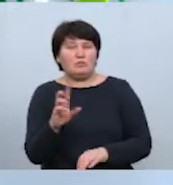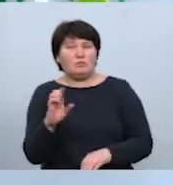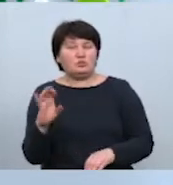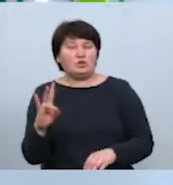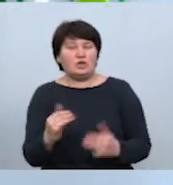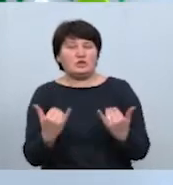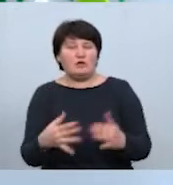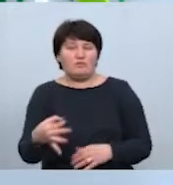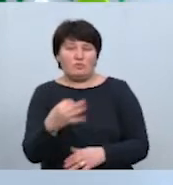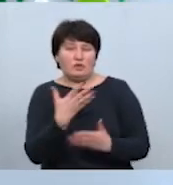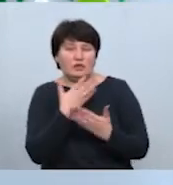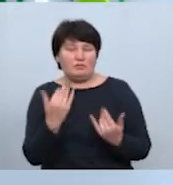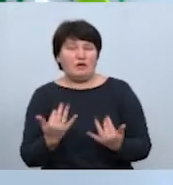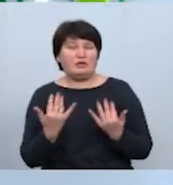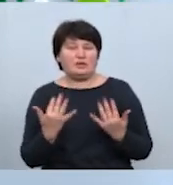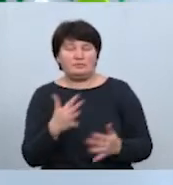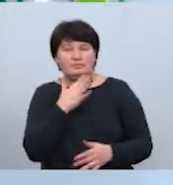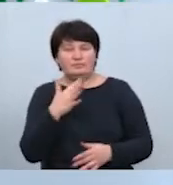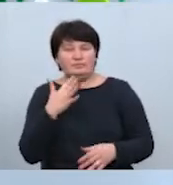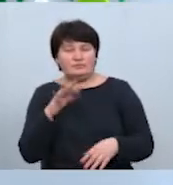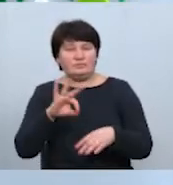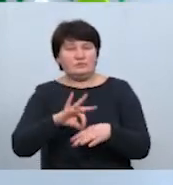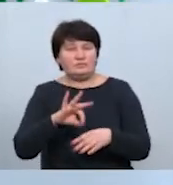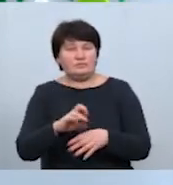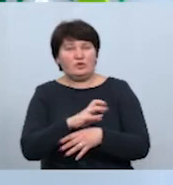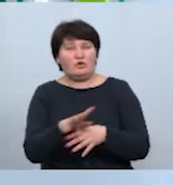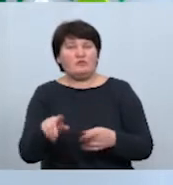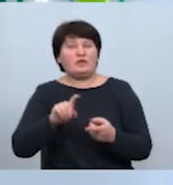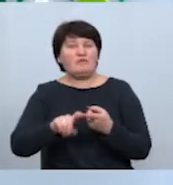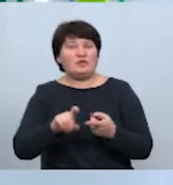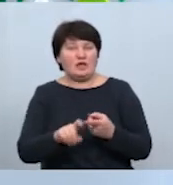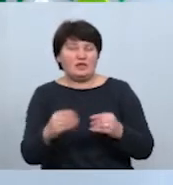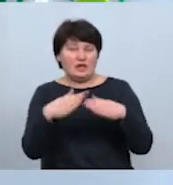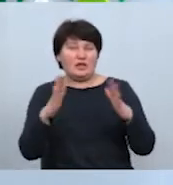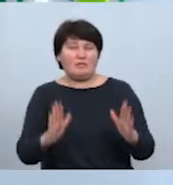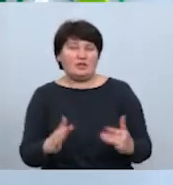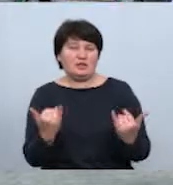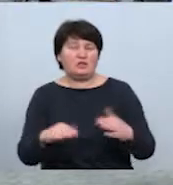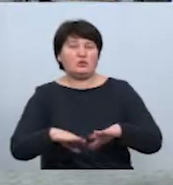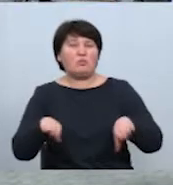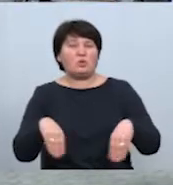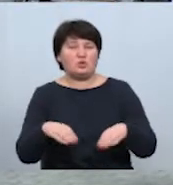області немає великої кількості хворих на COVID-19, тому намети зараз не функціонують.